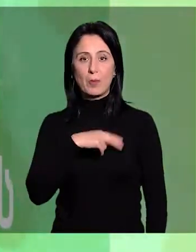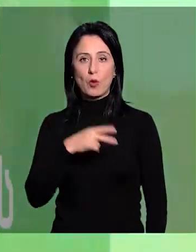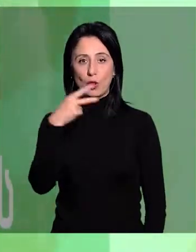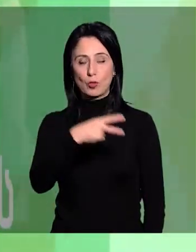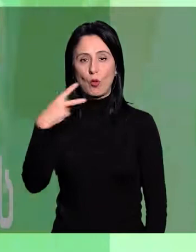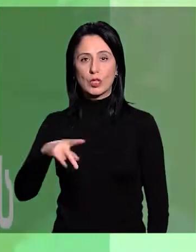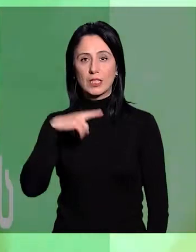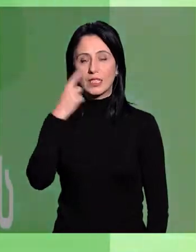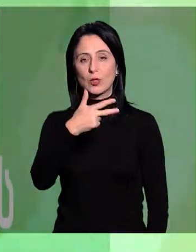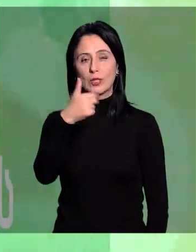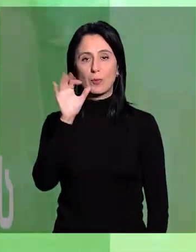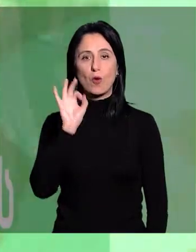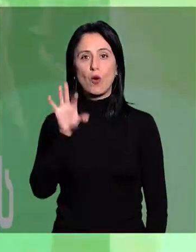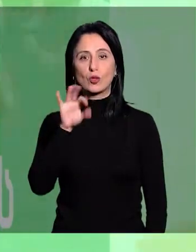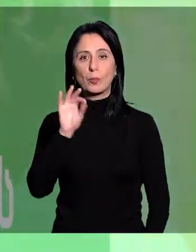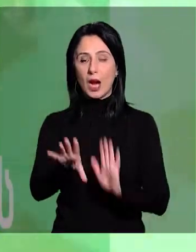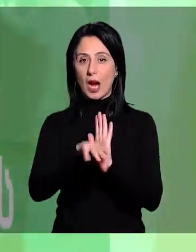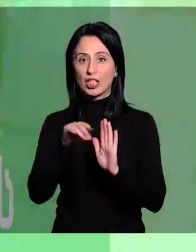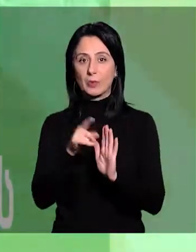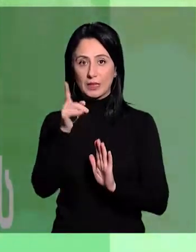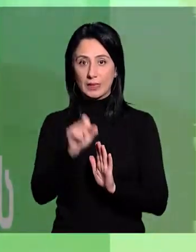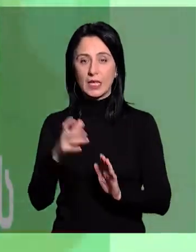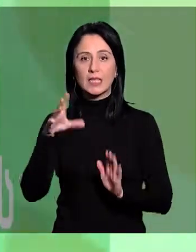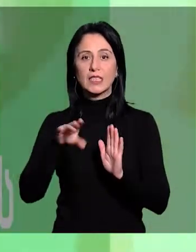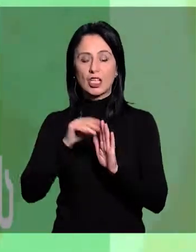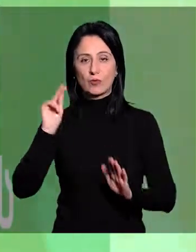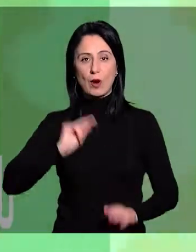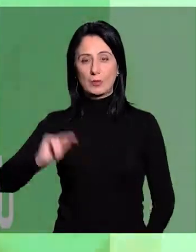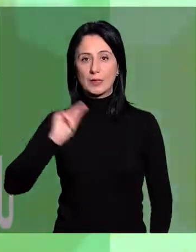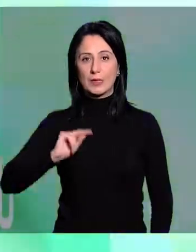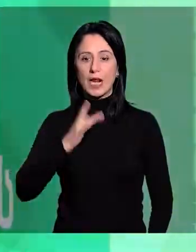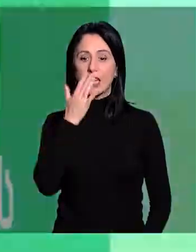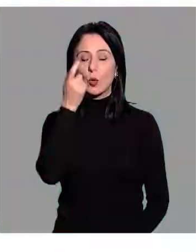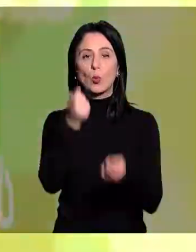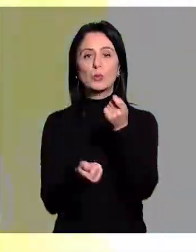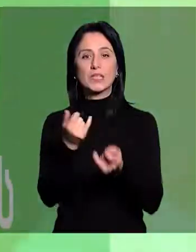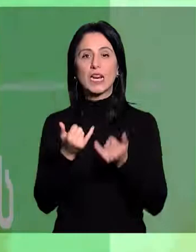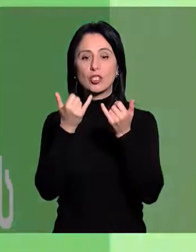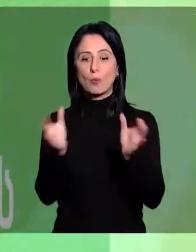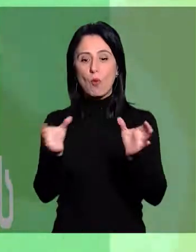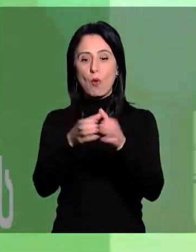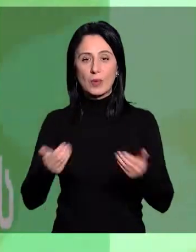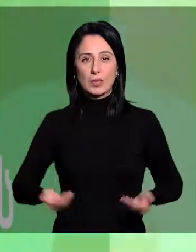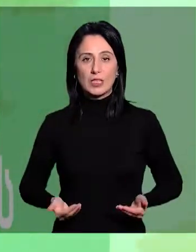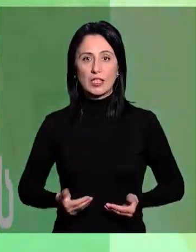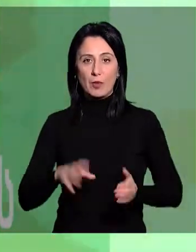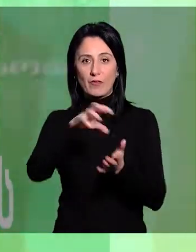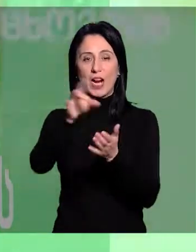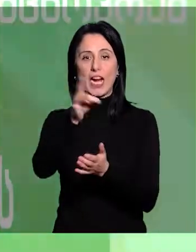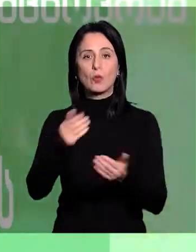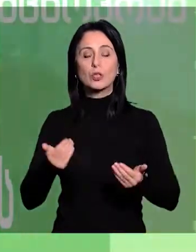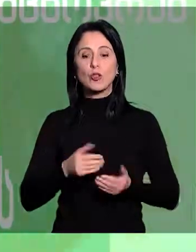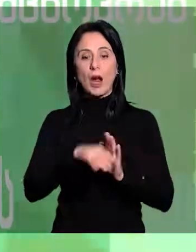հոգտեմբերի 31-ի վրաստանի խորդարանական ընտրություններին, այդնիկ փոքրամասնություններով բնակեցված տարածաշրջանների